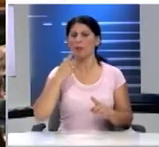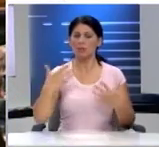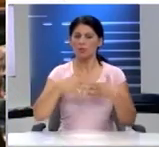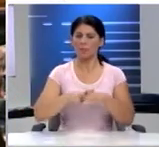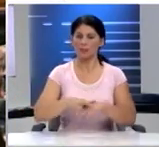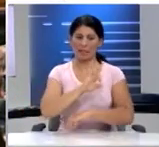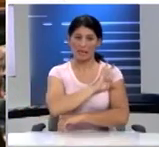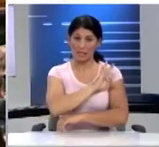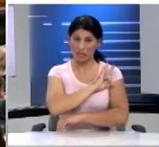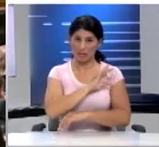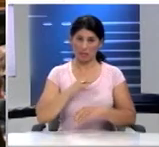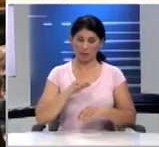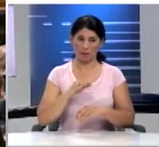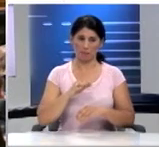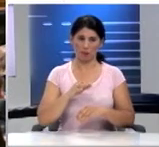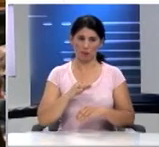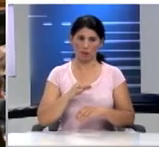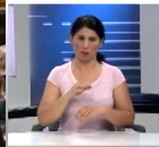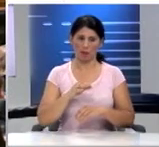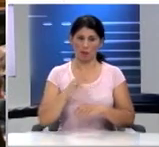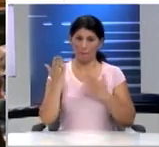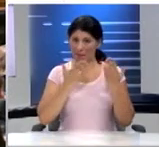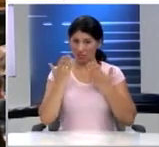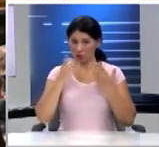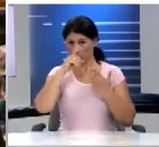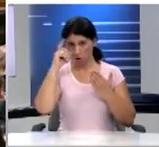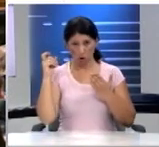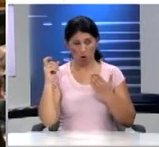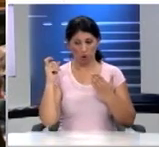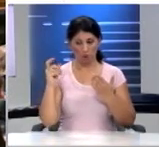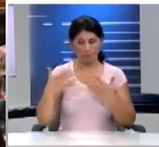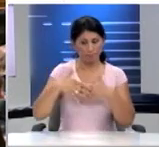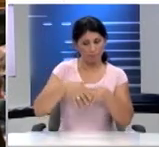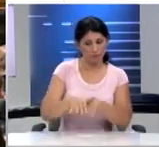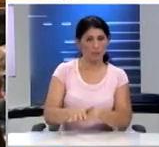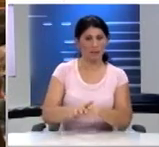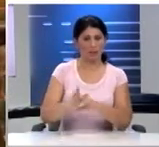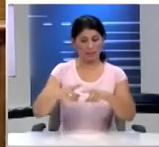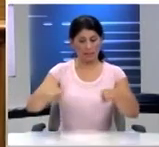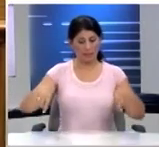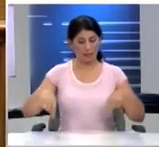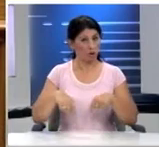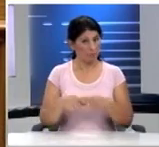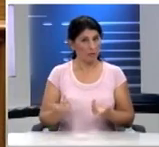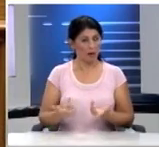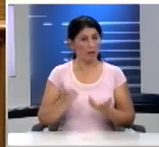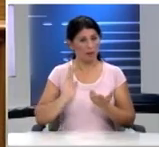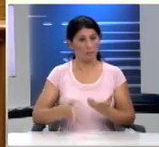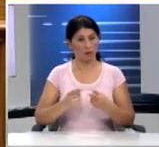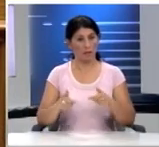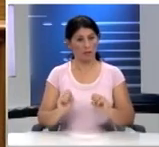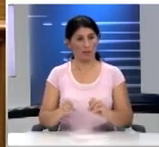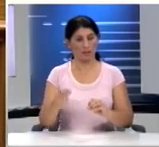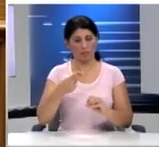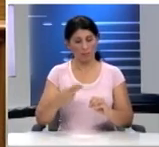ήπιων δυσκολιών των μαθησιακών δυσκολιών μέσα στην τάξη έτσι ώστε να μπορούν να διδάσκονται οι θεματικές